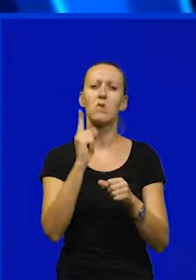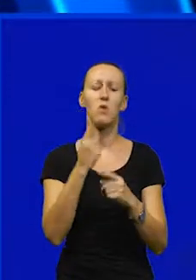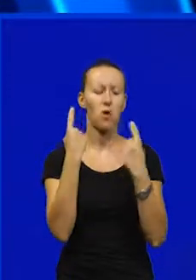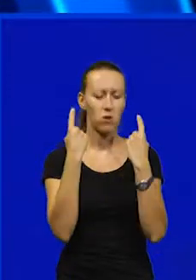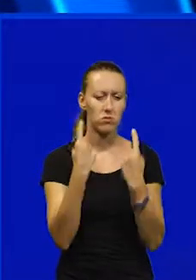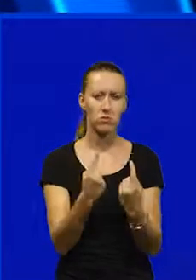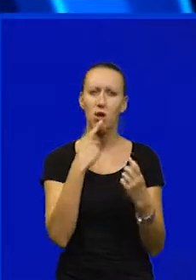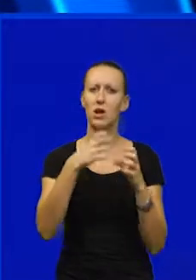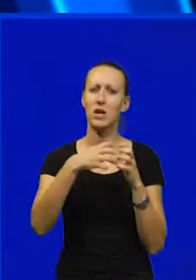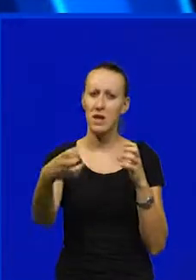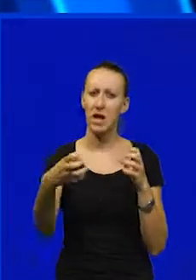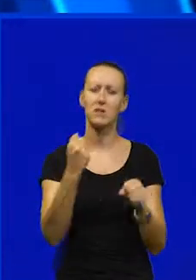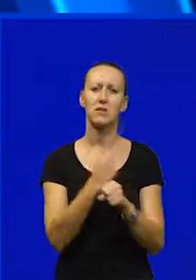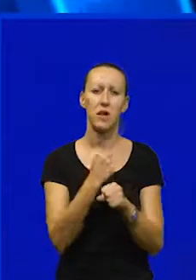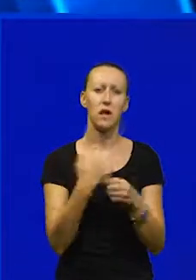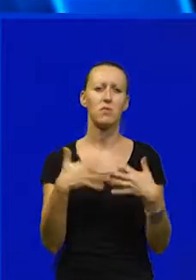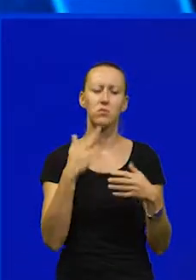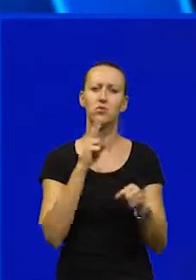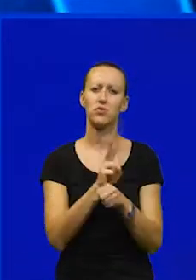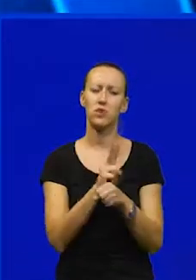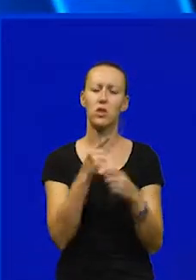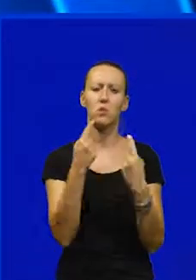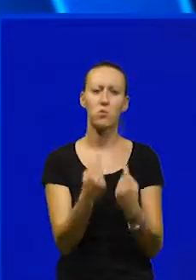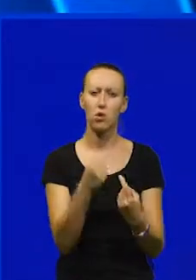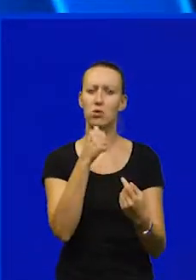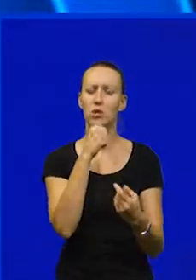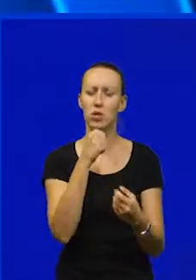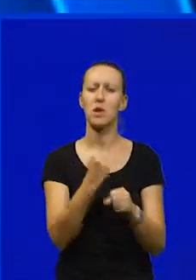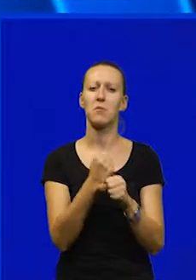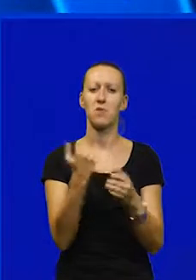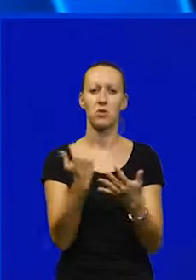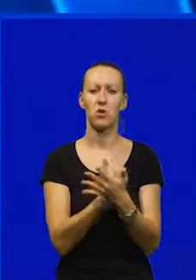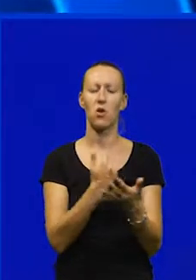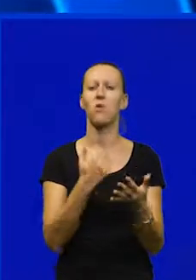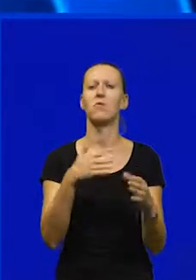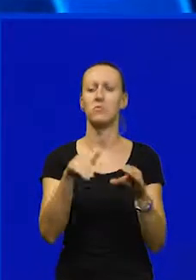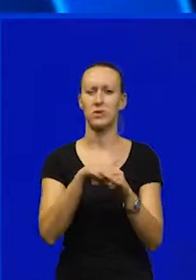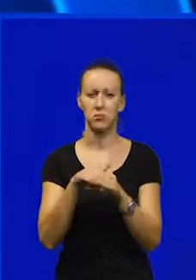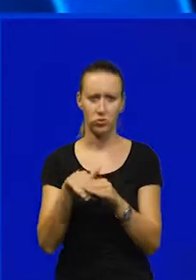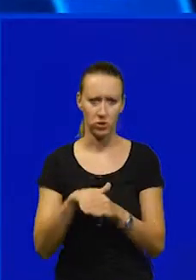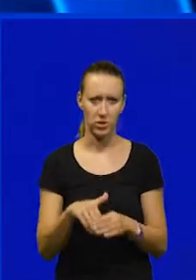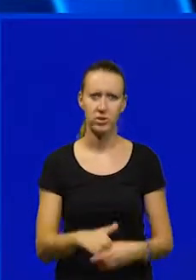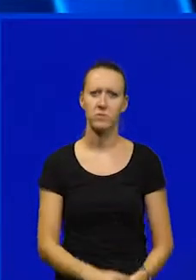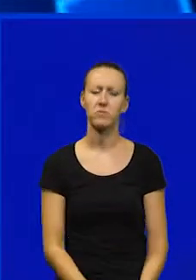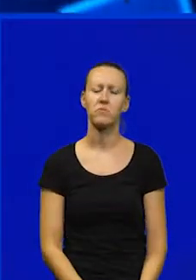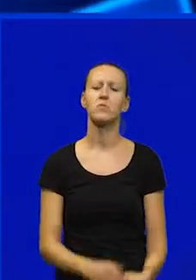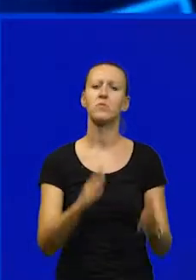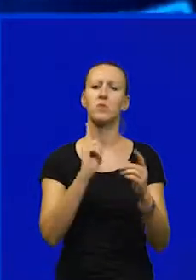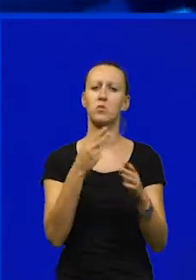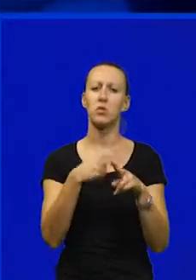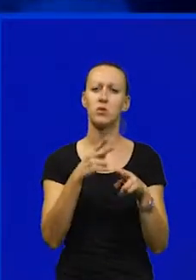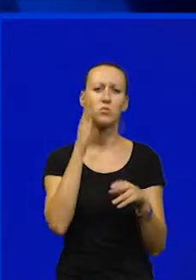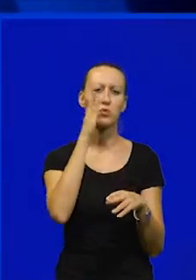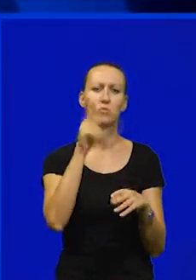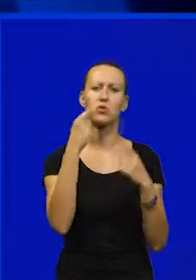obstati i nastaviti s proizvodnjom uz očuvanje postojećih i stvaranjem novih radnih mjesta. Moramo rješavati budućnost, moramo